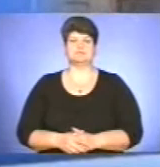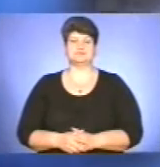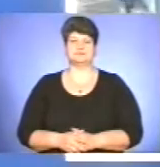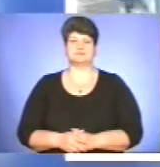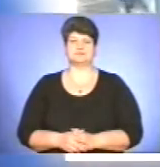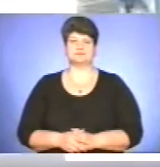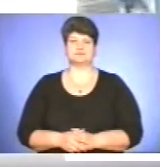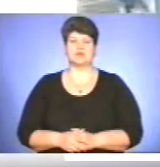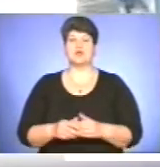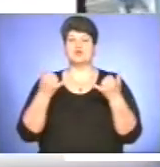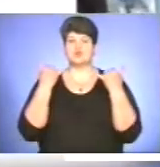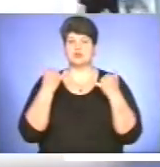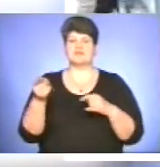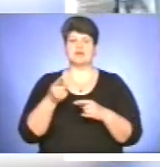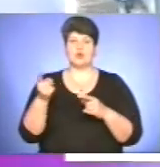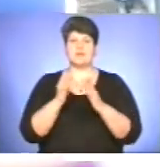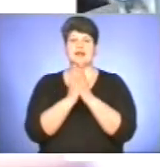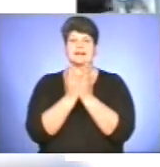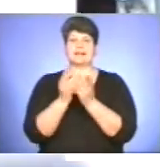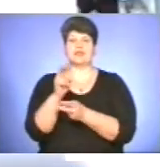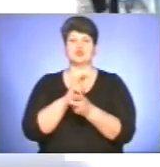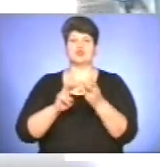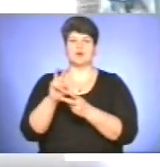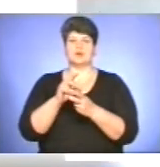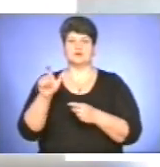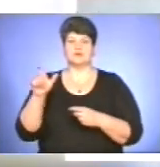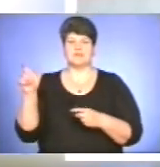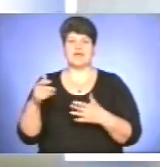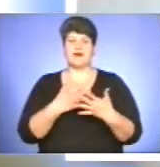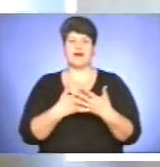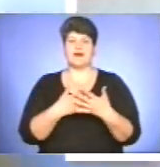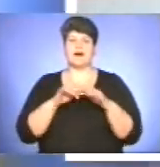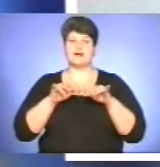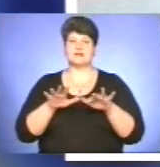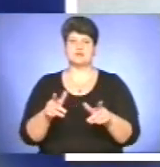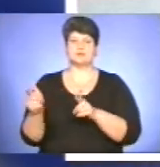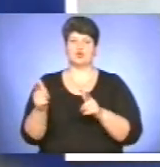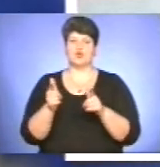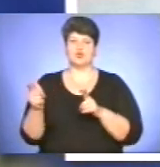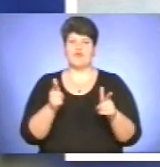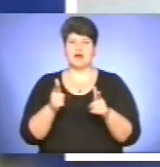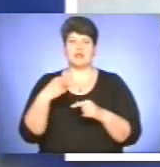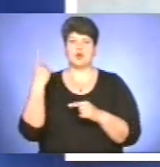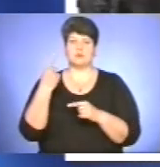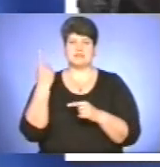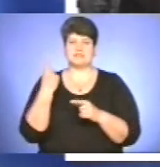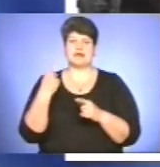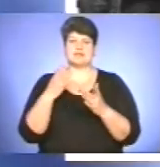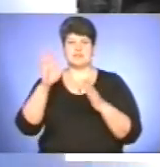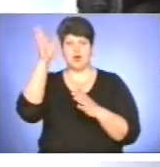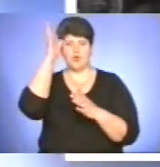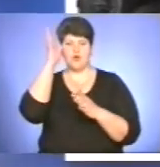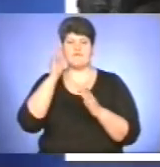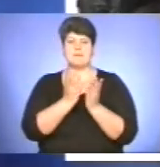Сьогодні у Тернополі книги шукали читачів. Акцію підготували працівники обласної універсальної наукової бібліотеки до